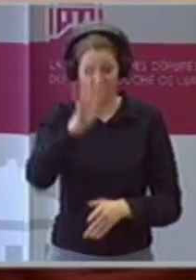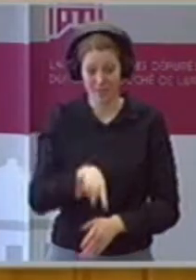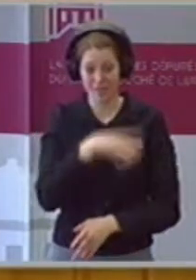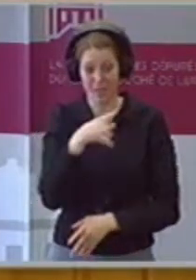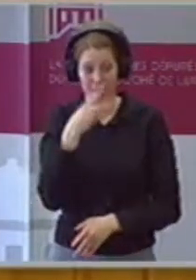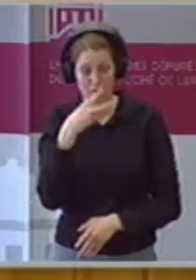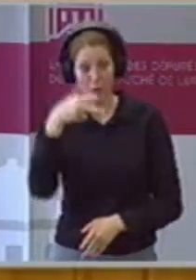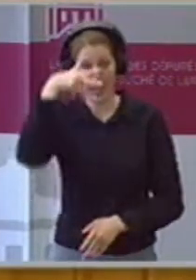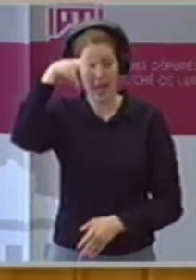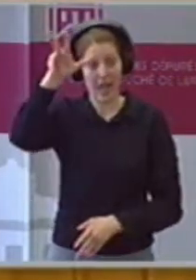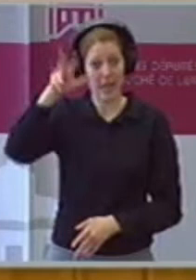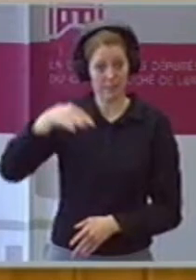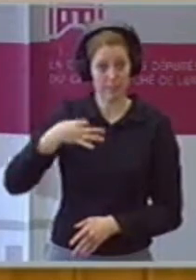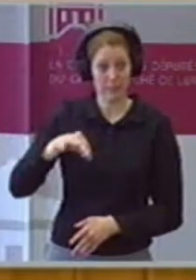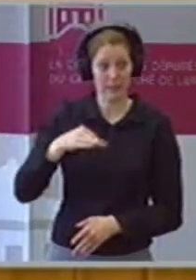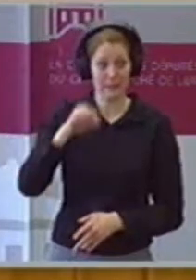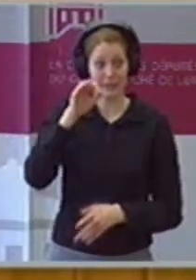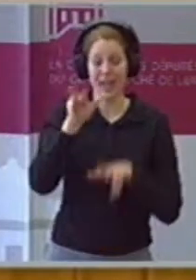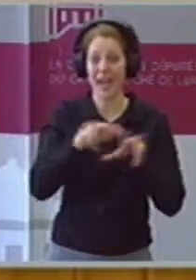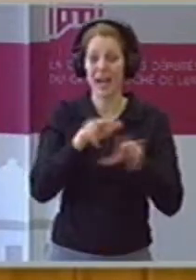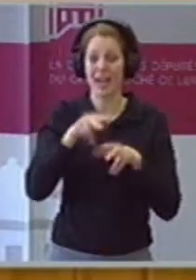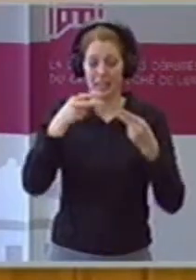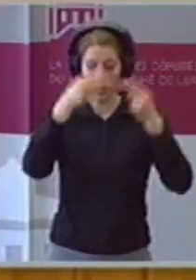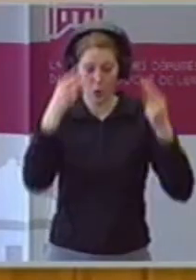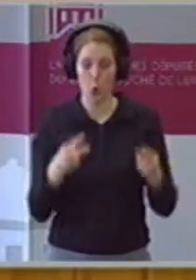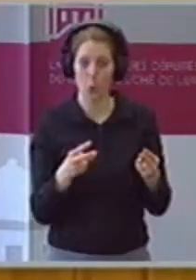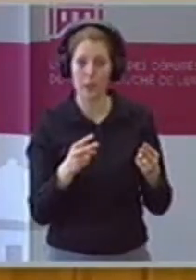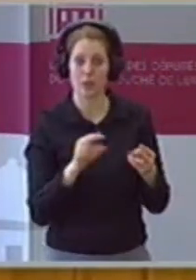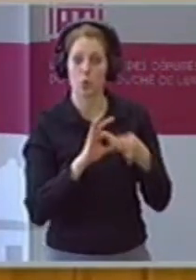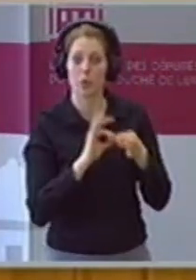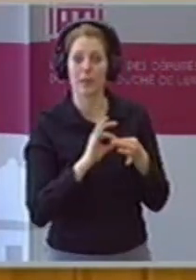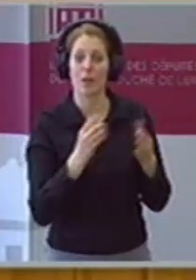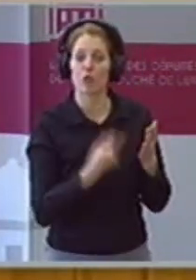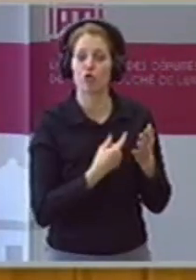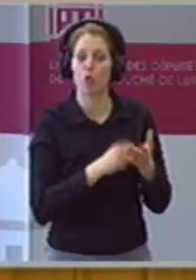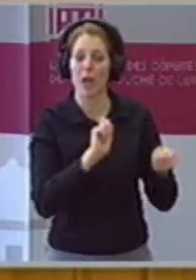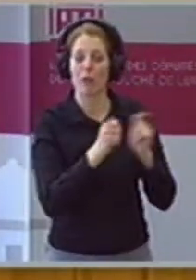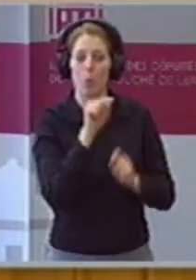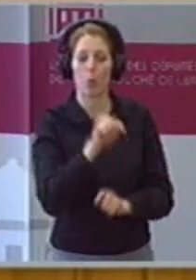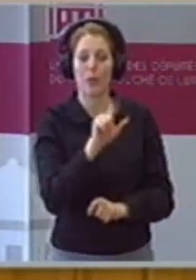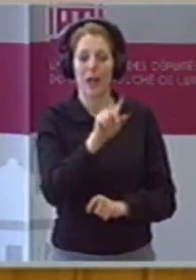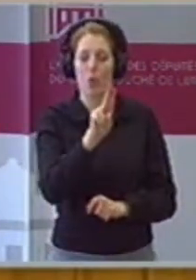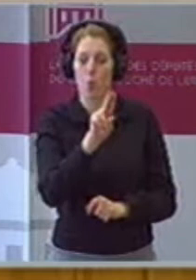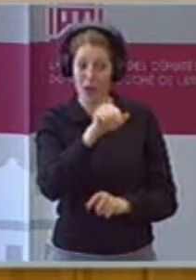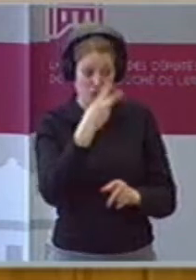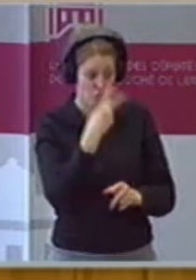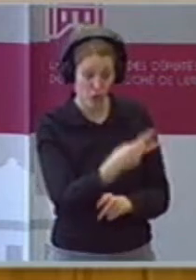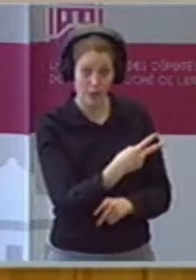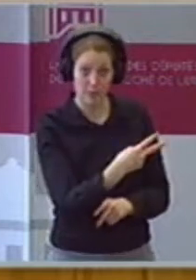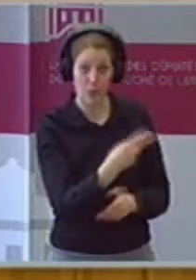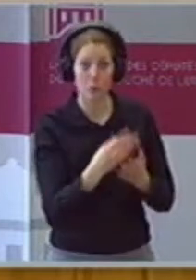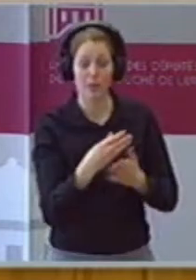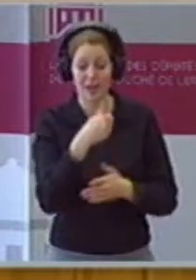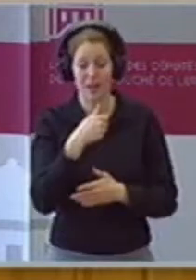.U. kann schauen. Da stellen wir aber fest, dass die junge Säle an der Steuerklasse 1.A. Steuererleichterungen